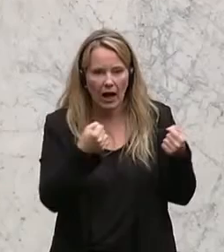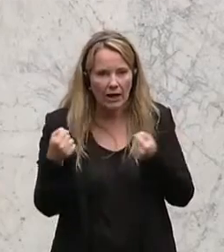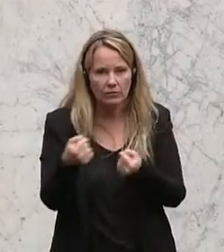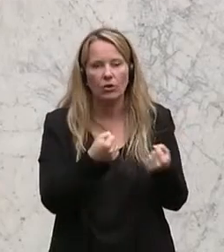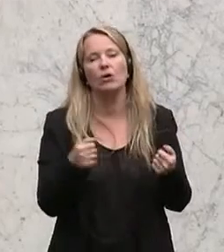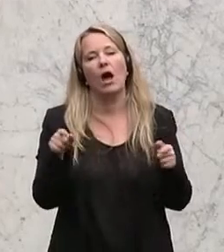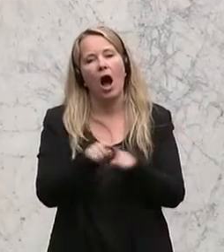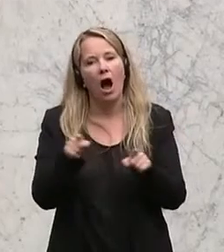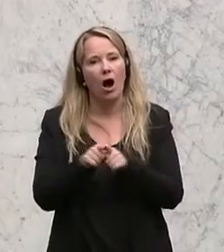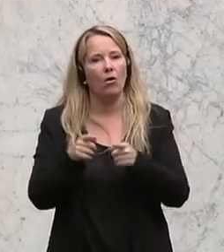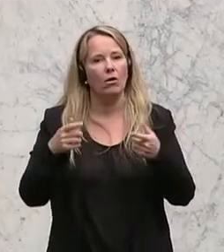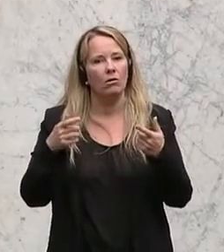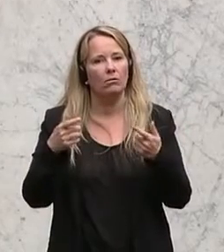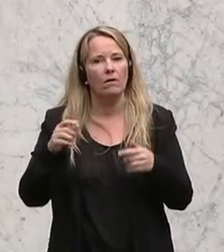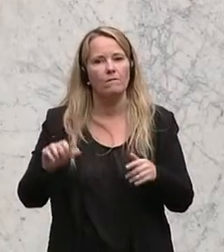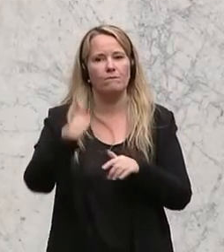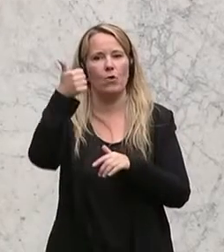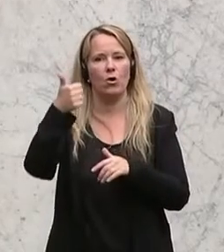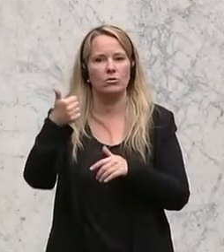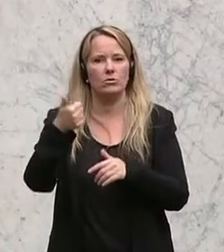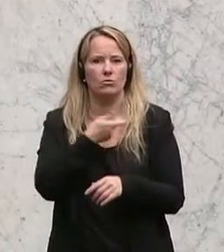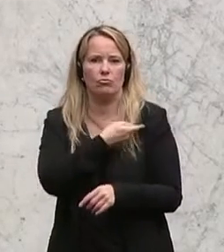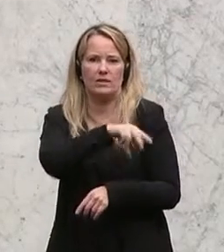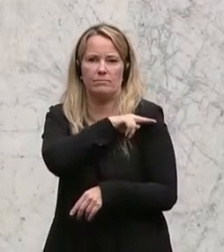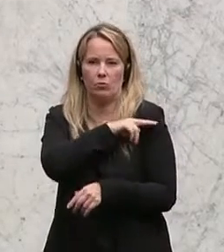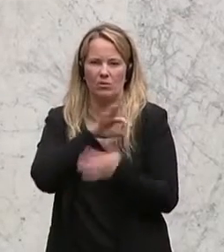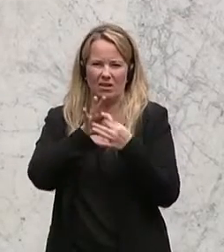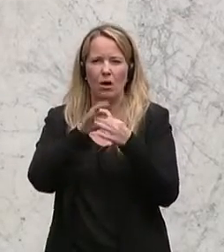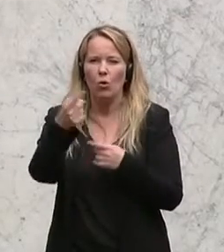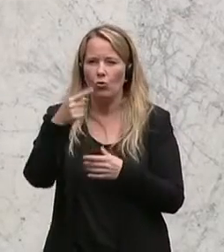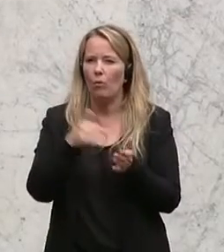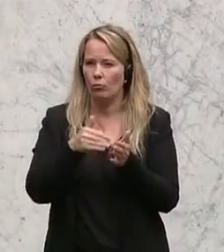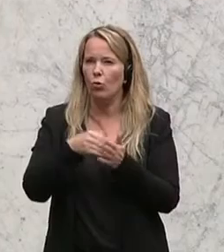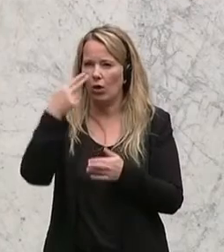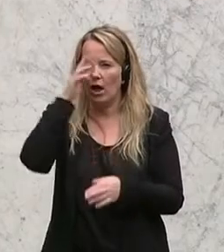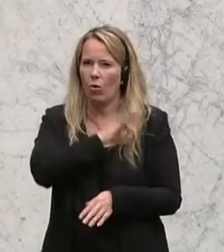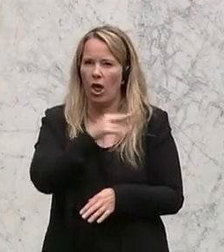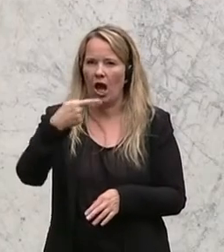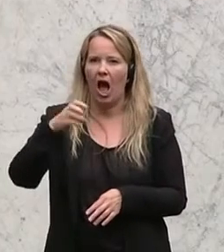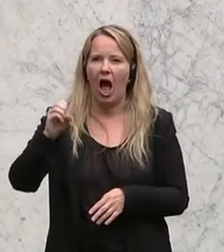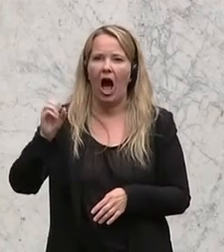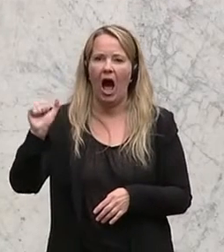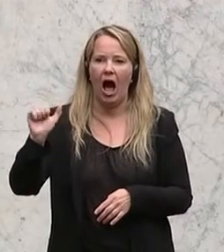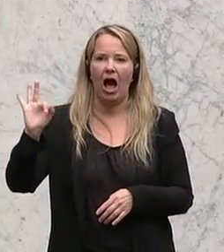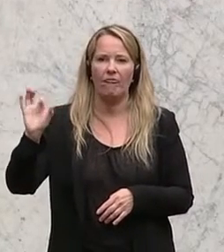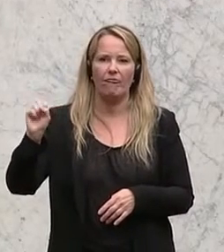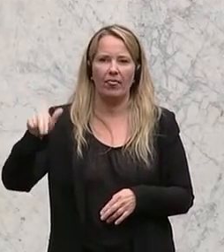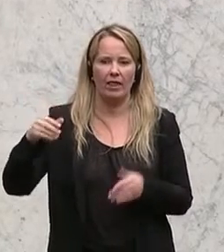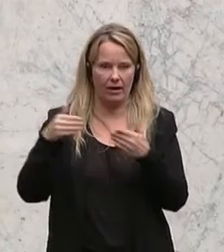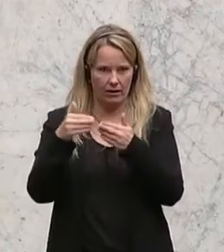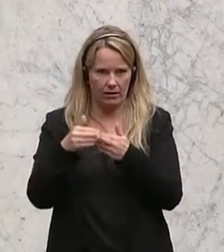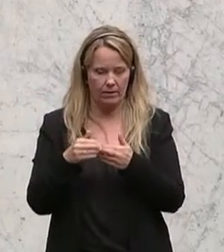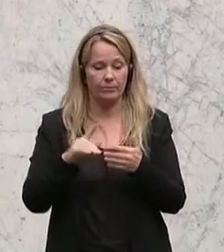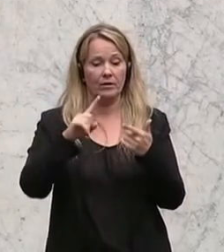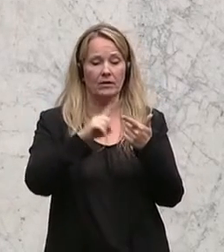auch die sogenannten First Responser dazu nimmt. Dazu wird sich aber der Kollege Hafenecker dann noch einmal detaillierter melden. Der zweite